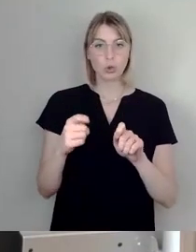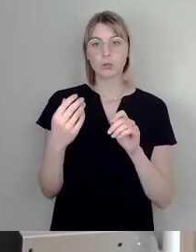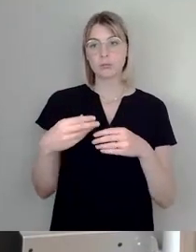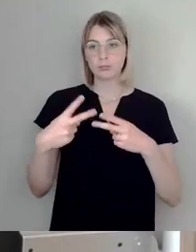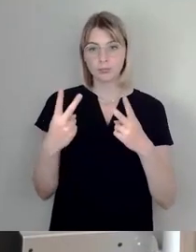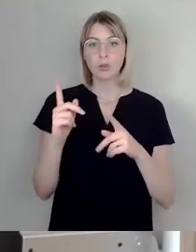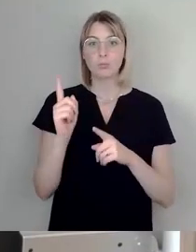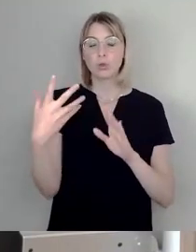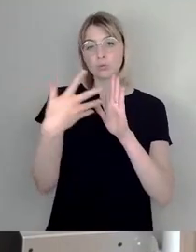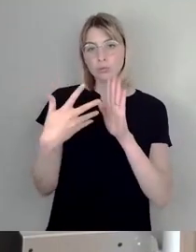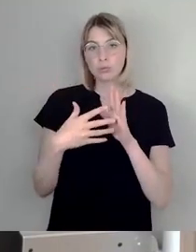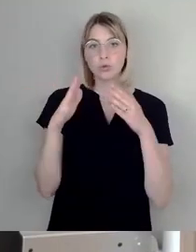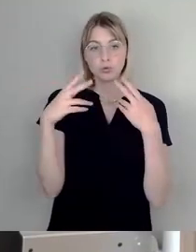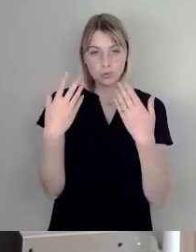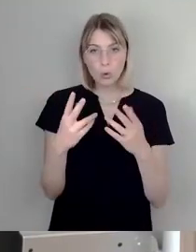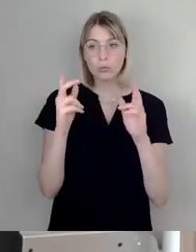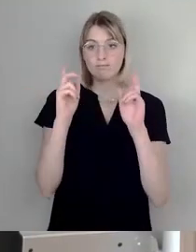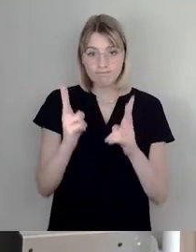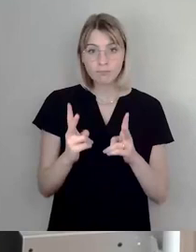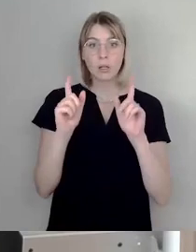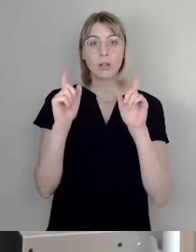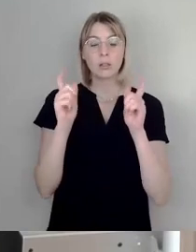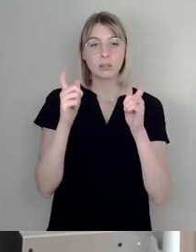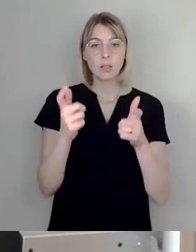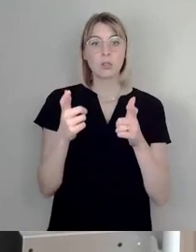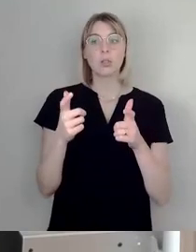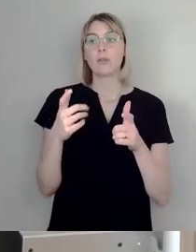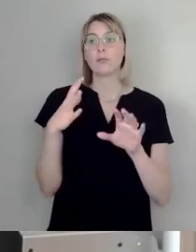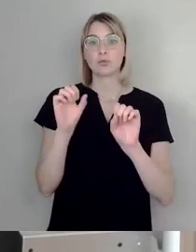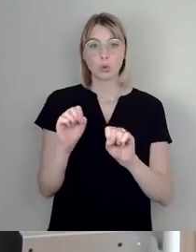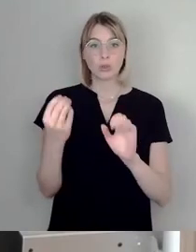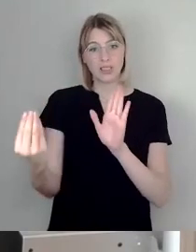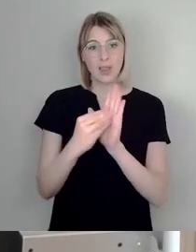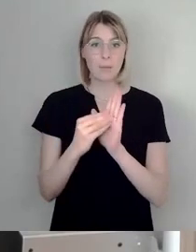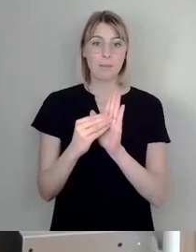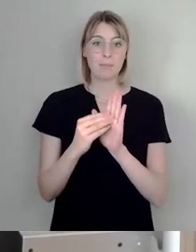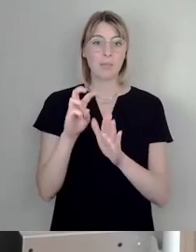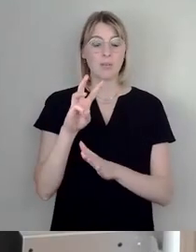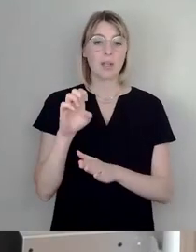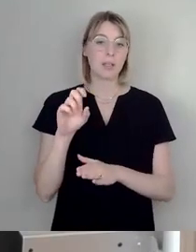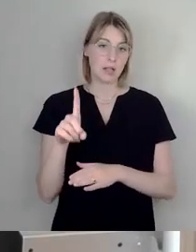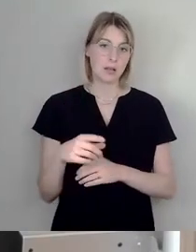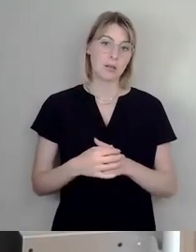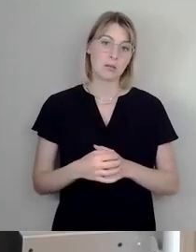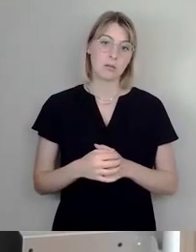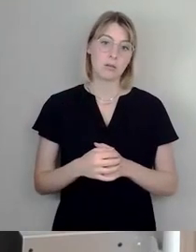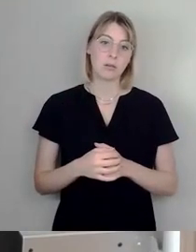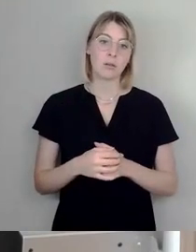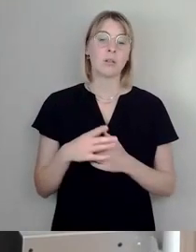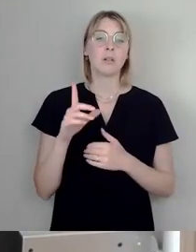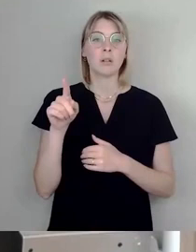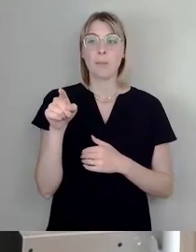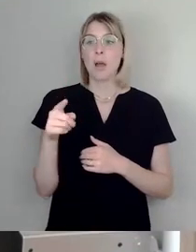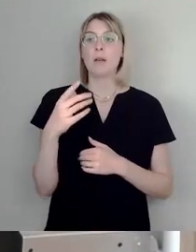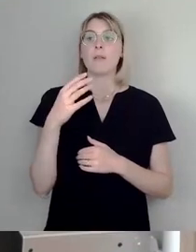Gesellschaftszweck der WED enthalten ist. Die WED hat den Auftrag, einen preisgebundenen sozialen Wohnungsbestand aufzubauen, aber nicht einen